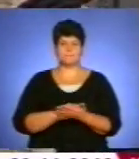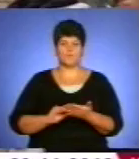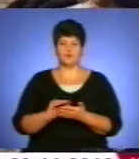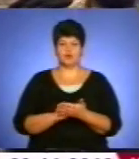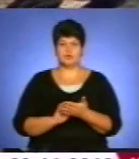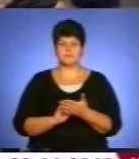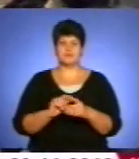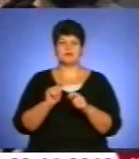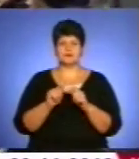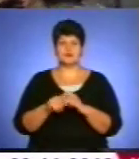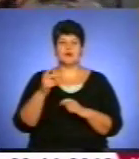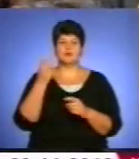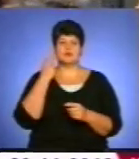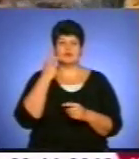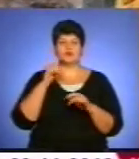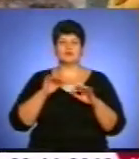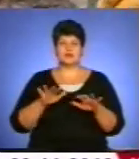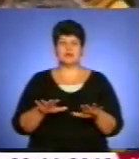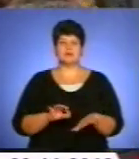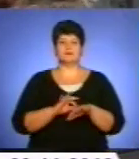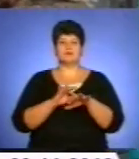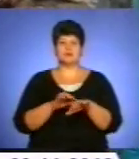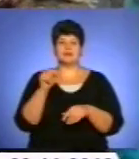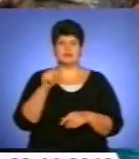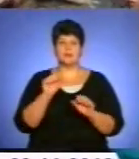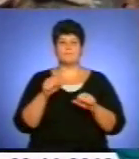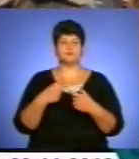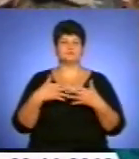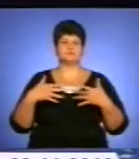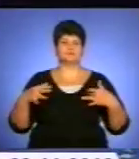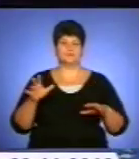Експозиція постійно діюча і відвідати її можна у будь-який час.